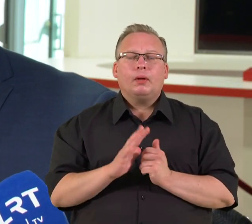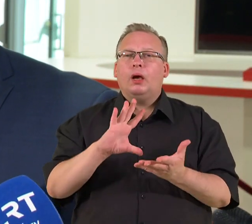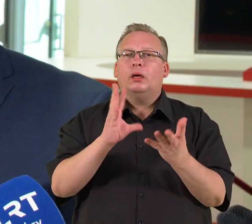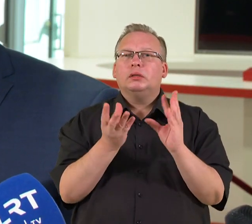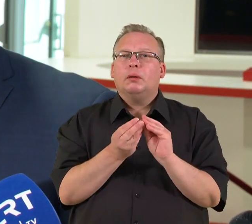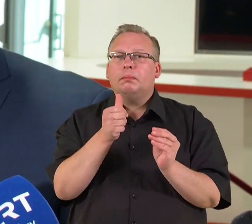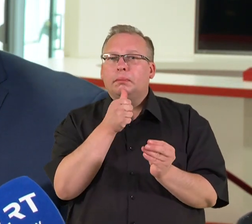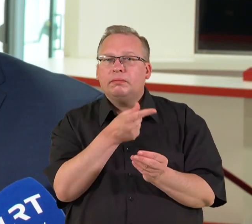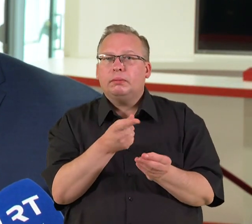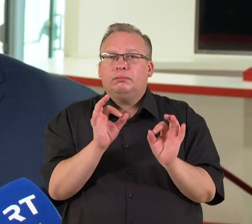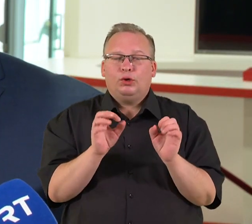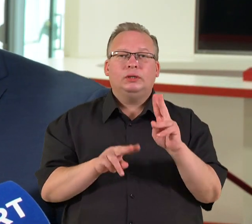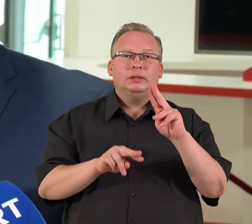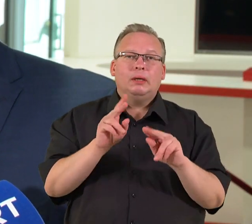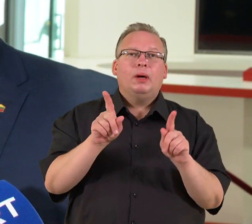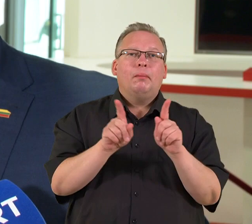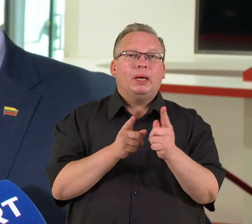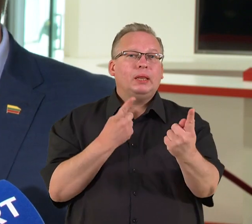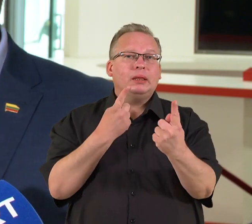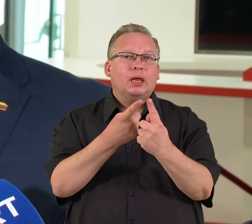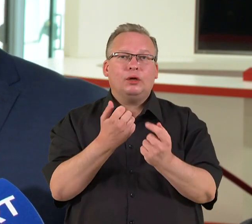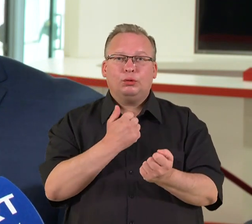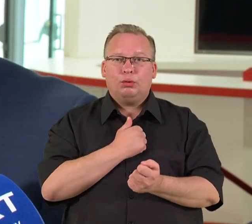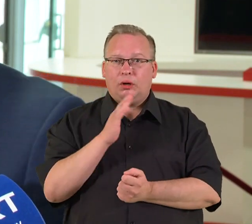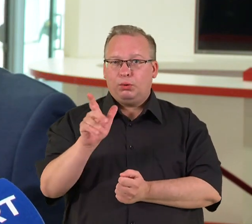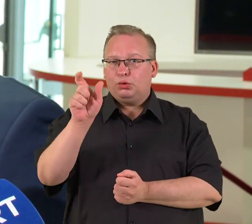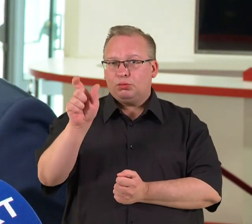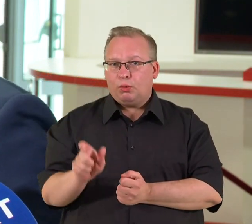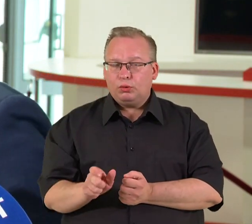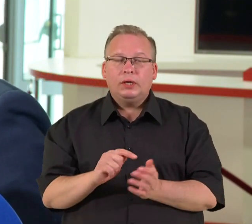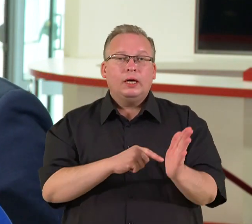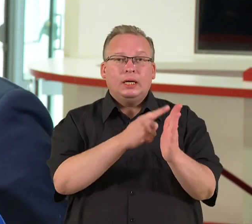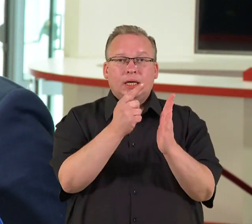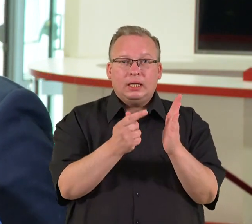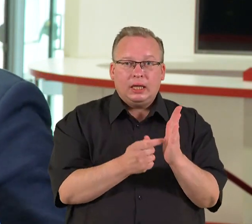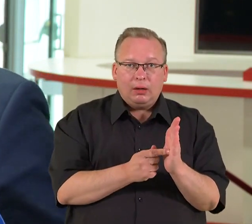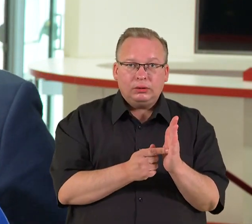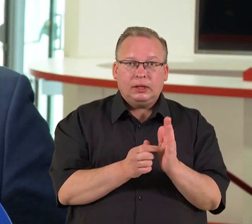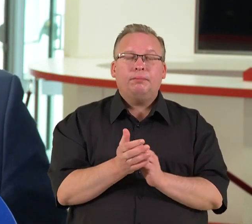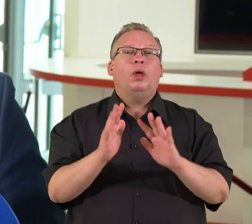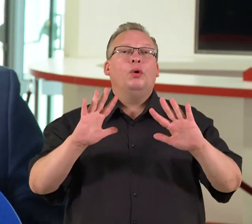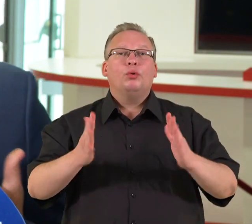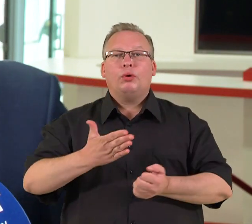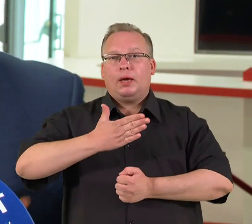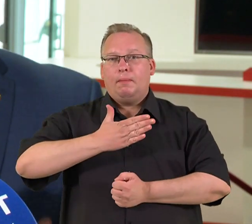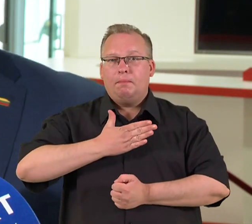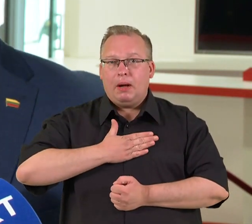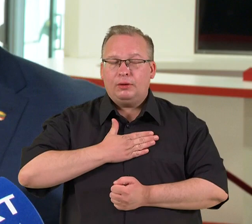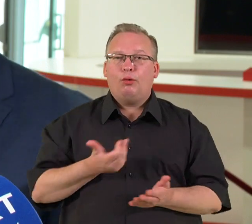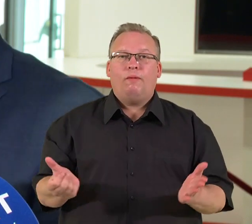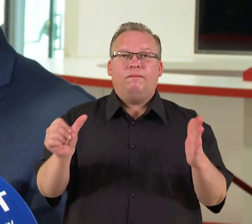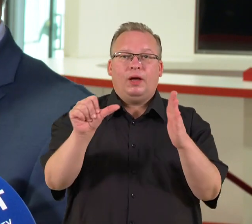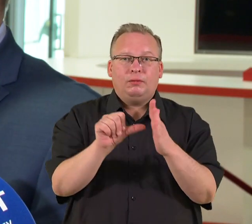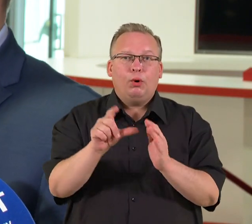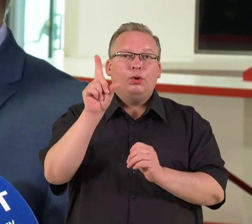statyvininkas, IT specialistai? Tikrai taip, toks yra yra tikslas, kad taip turėtų būti. Kai žmogus užduoda, dabar klausimą, dažnai, ar ne, girdėtų? Tai kokie mano, koks mano vaidmot,